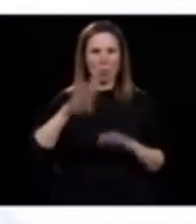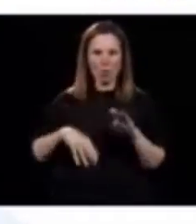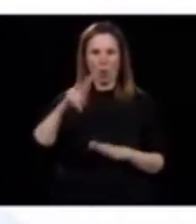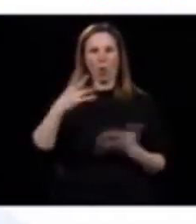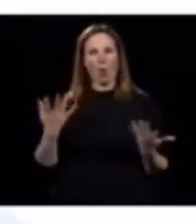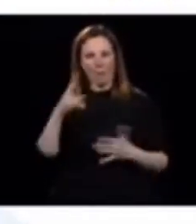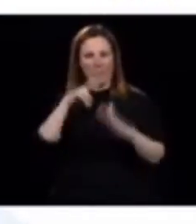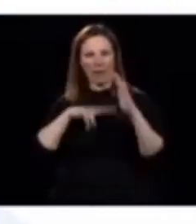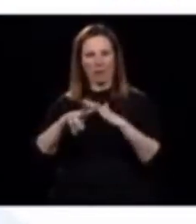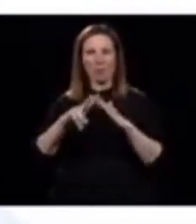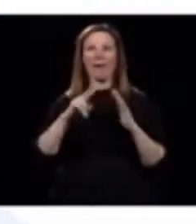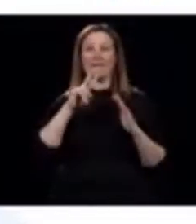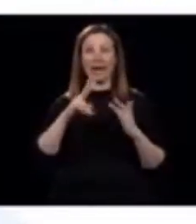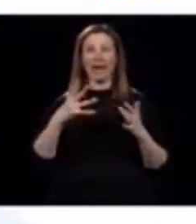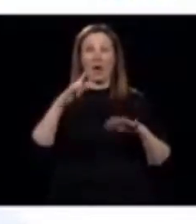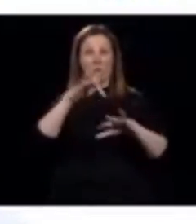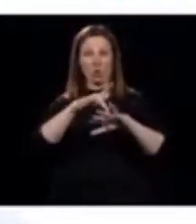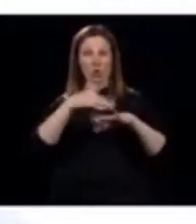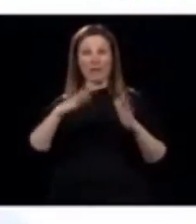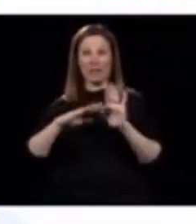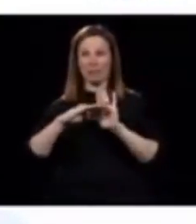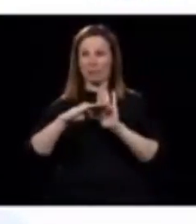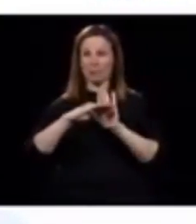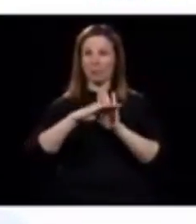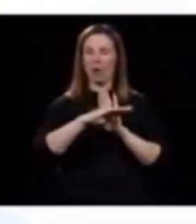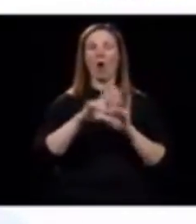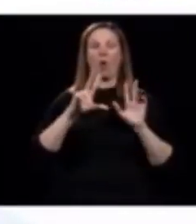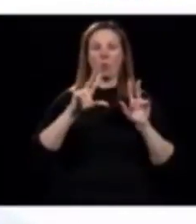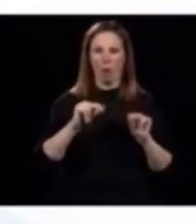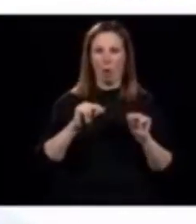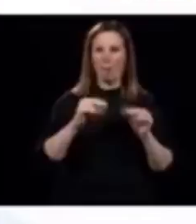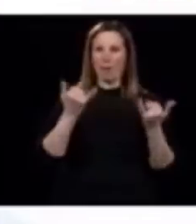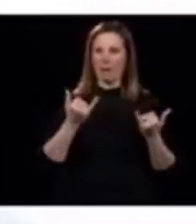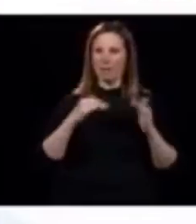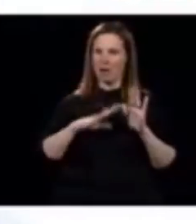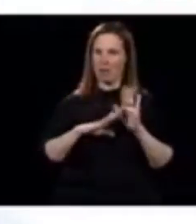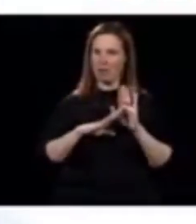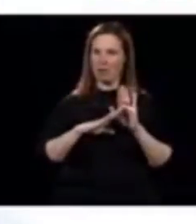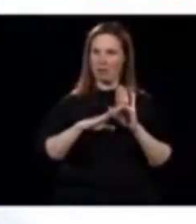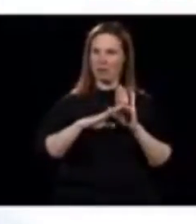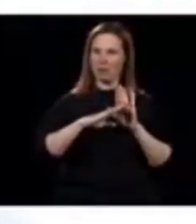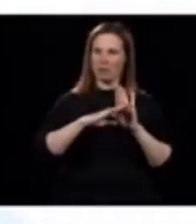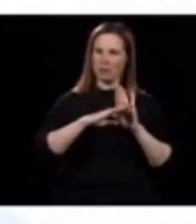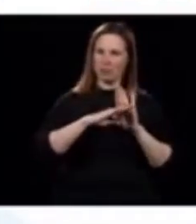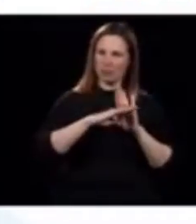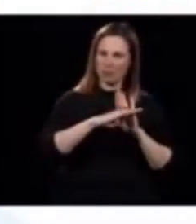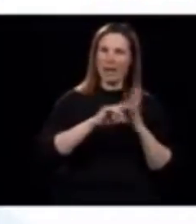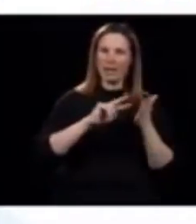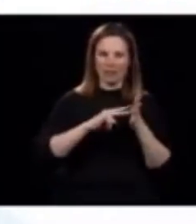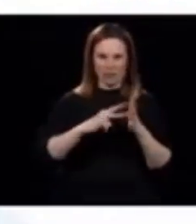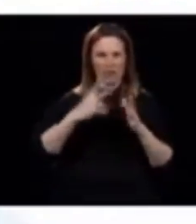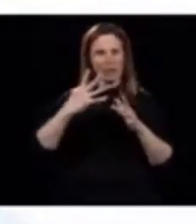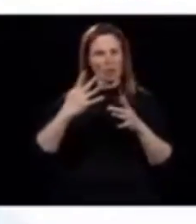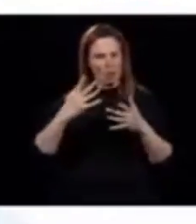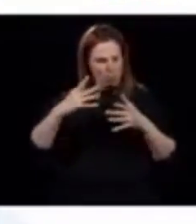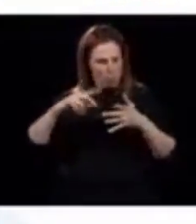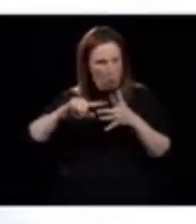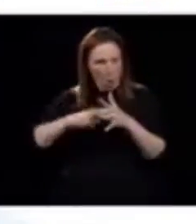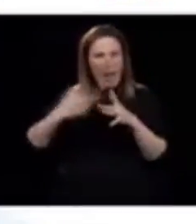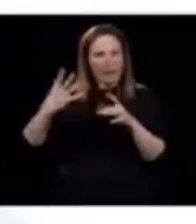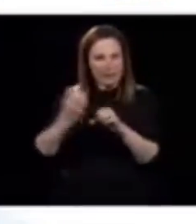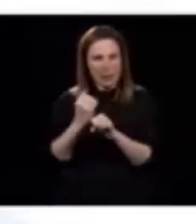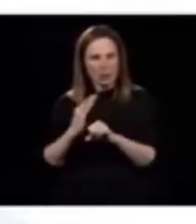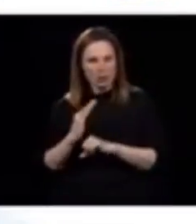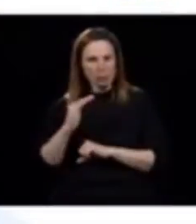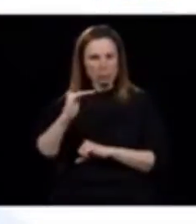On n'est pas encore aplati. Puis je veux juste vous savoir une chose. Plus on est en deçà, plus l'appâtissement va venir tard, mais il va être